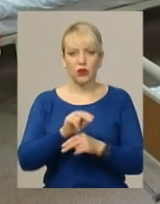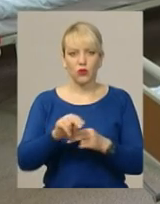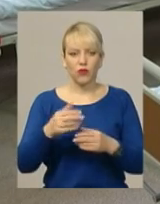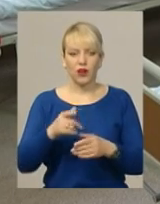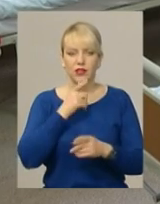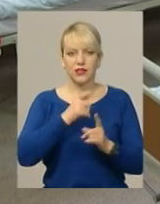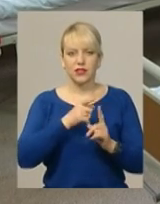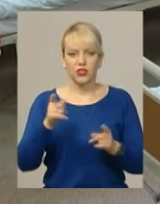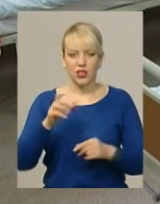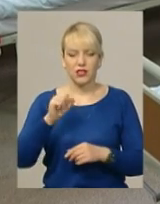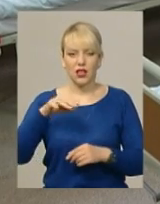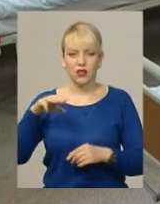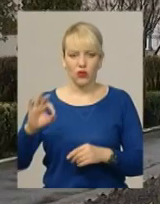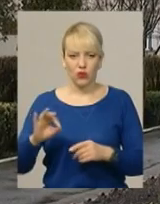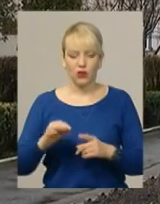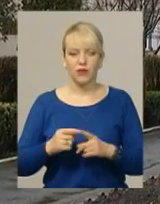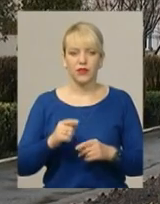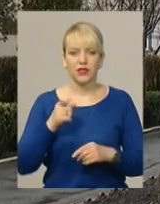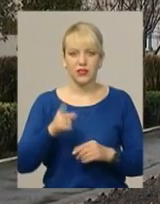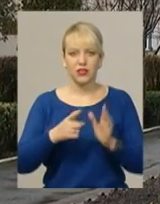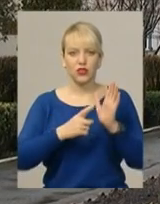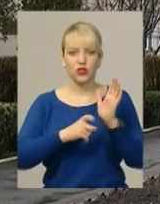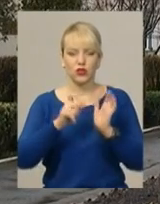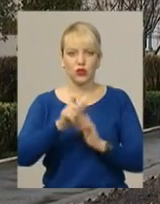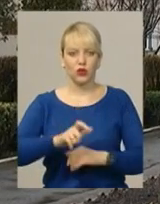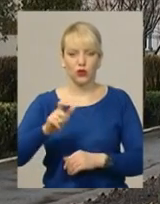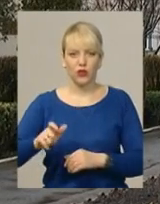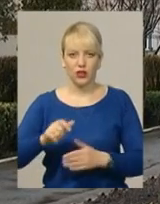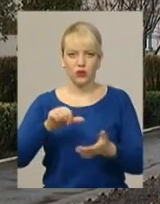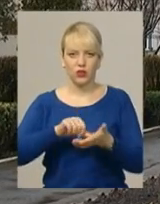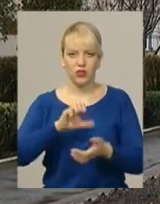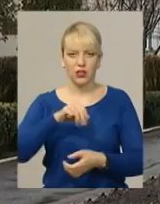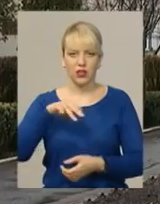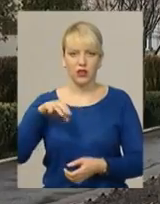учасників АТОМ. Ірина Аріон, Олександр Горішевський, Новини, Поділя, Центр.